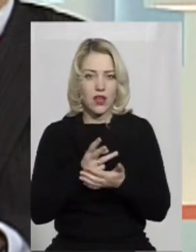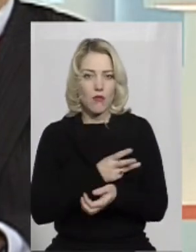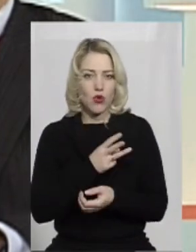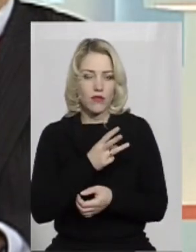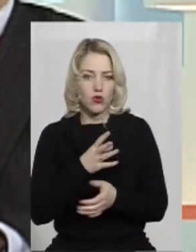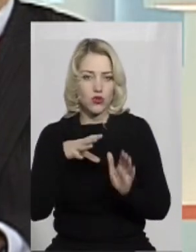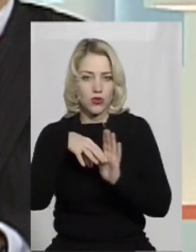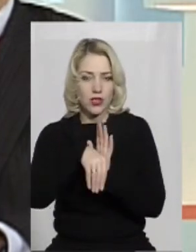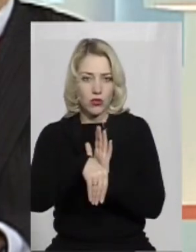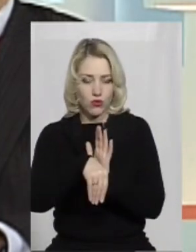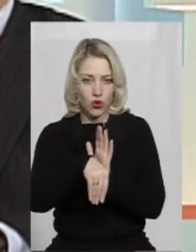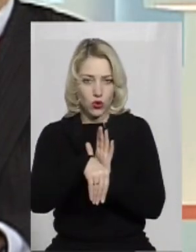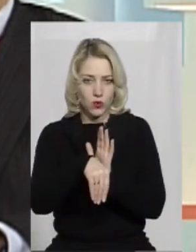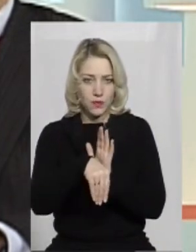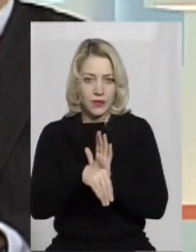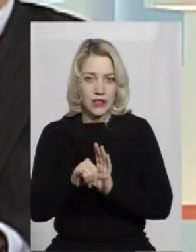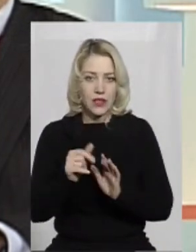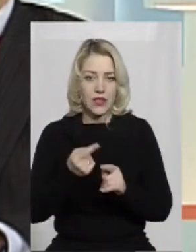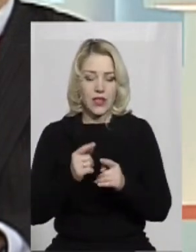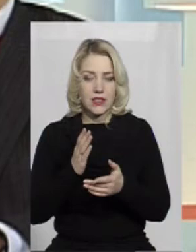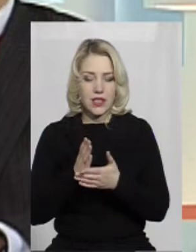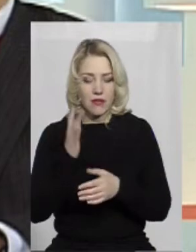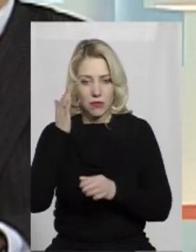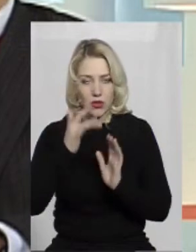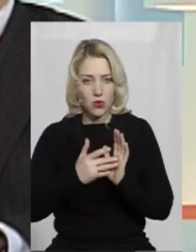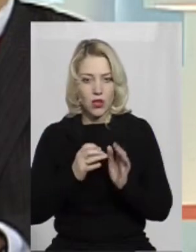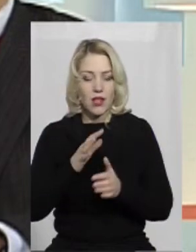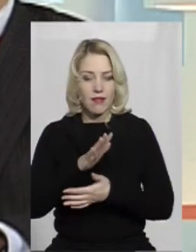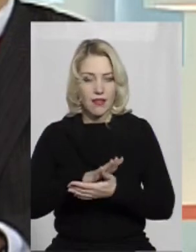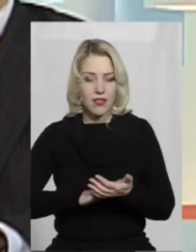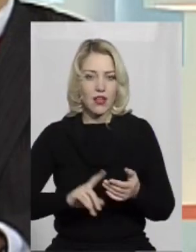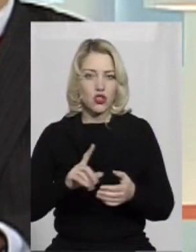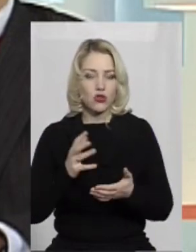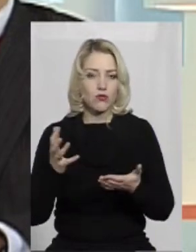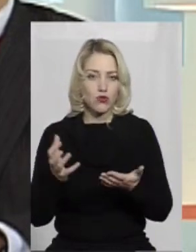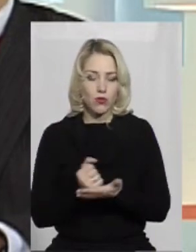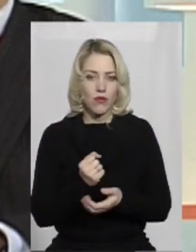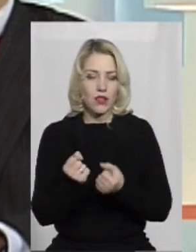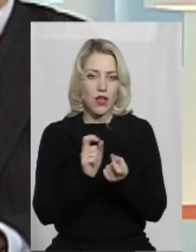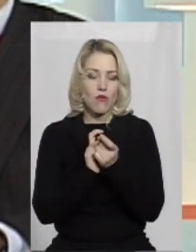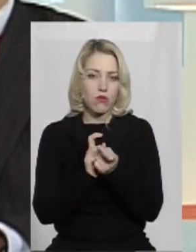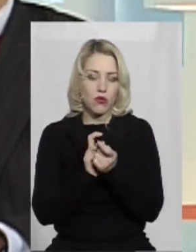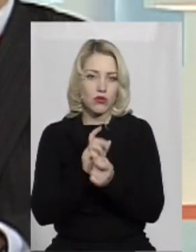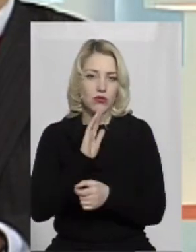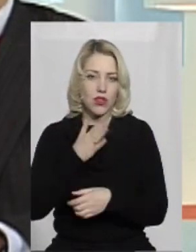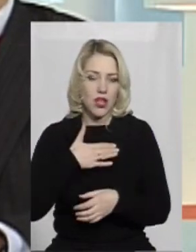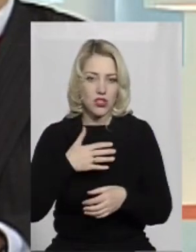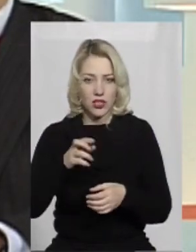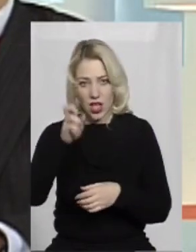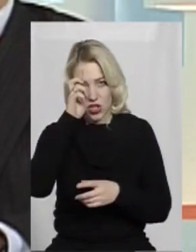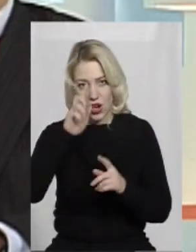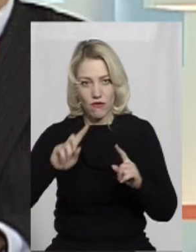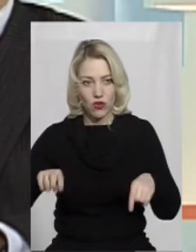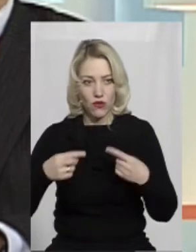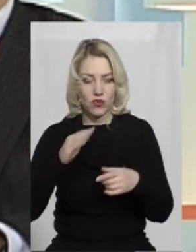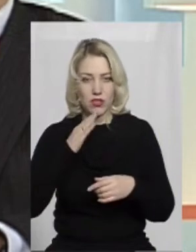складовою і стали мотивуючою складовою і надалі для того, щоб здобувати і боротися за нашу державотворення, за